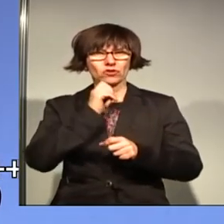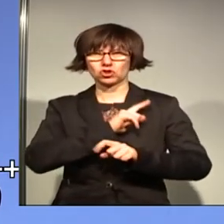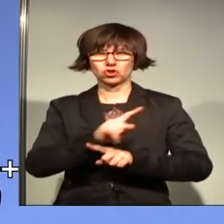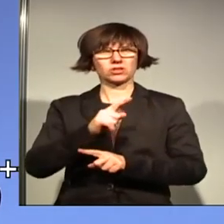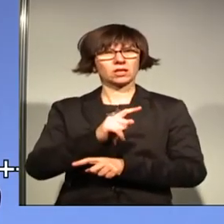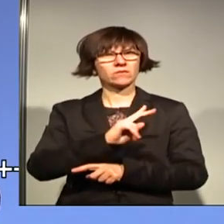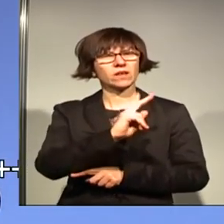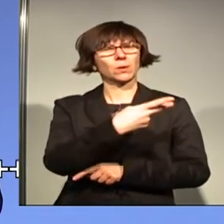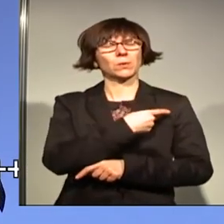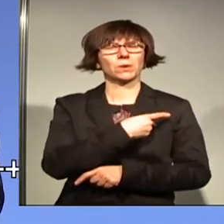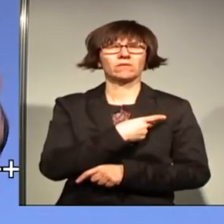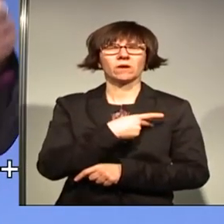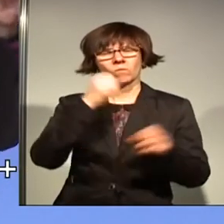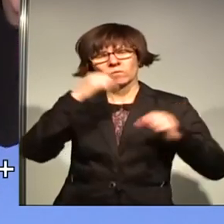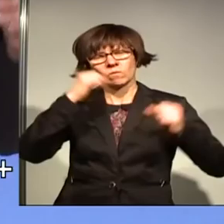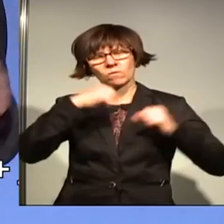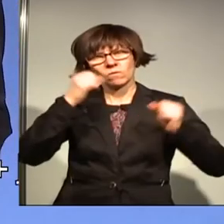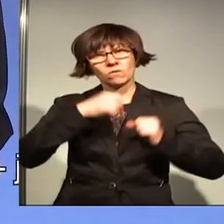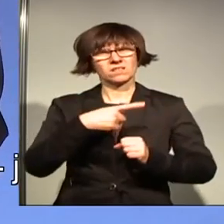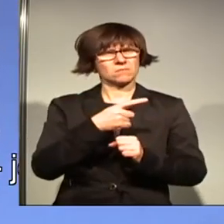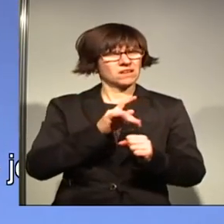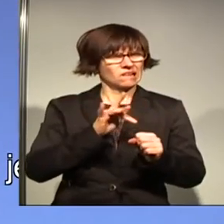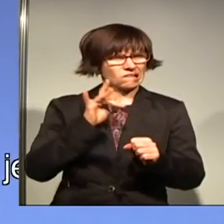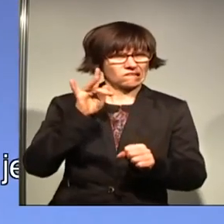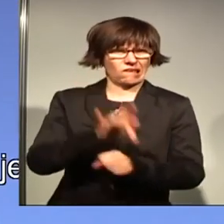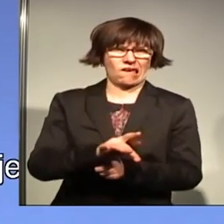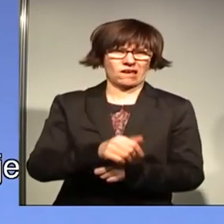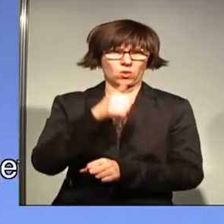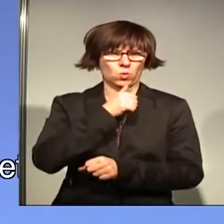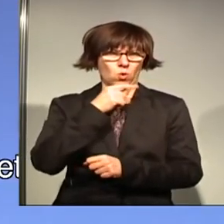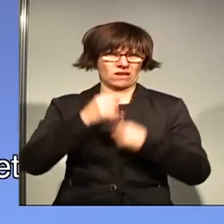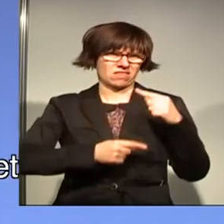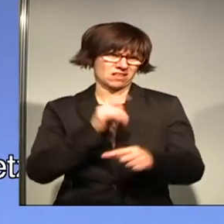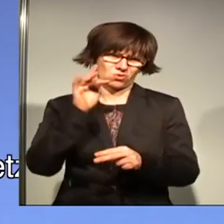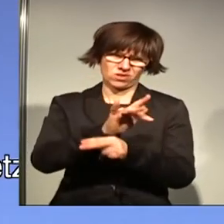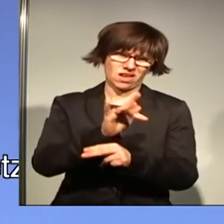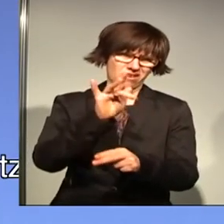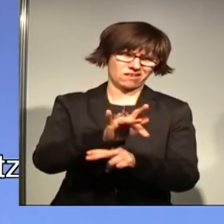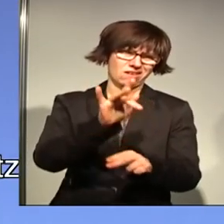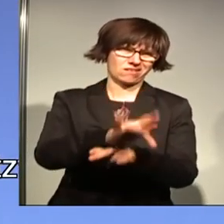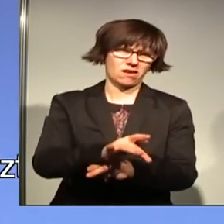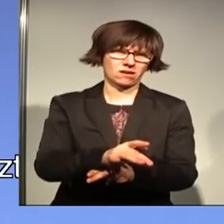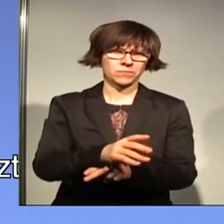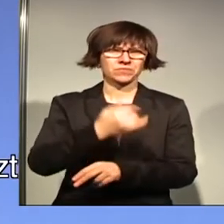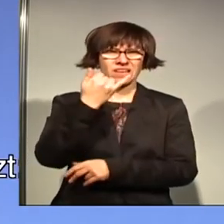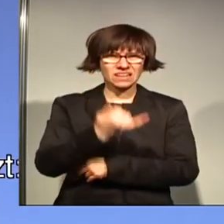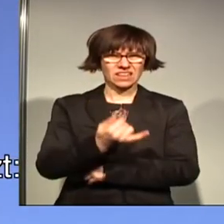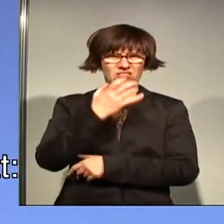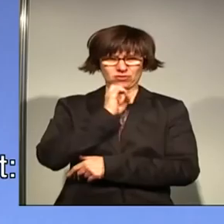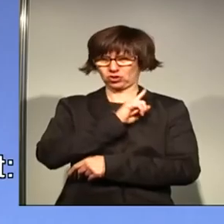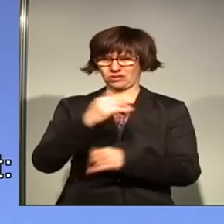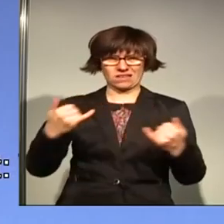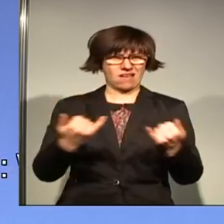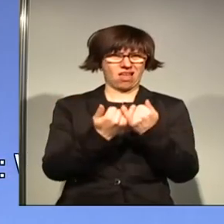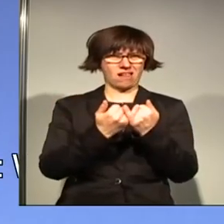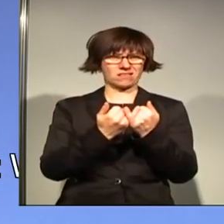denen gemein machen, die von einem Raubzug gegen die junge Generation sprechen. Kein Kind will, dass seinen Eltern